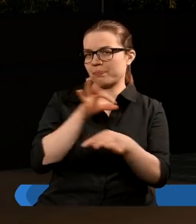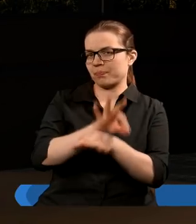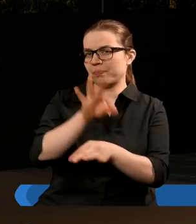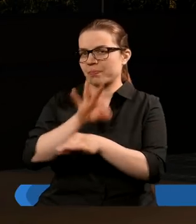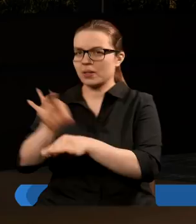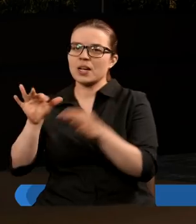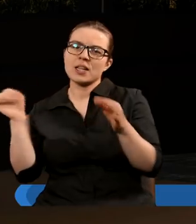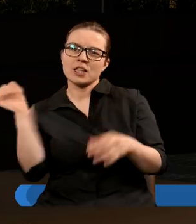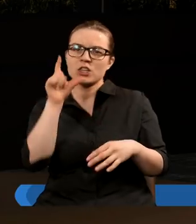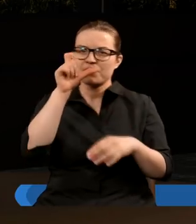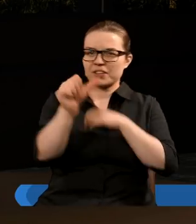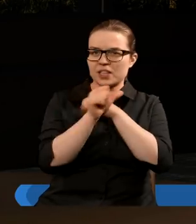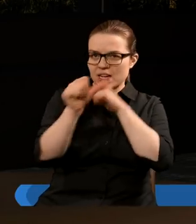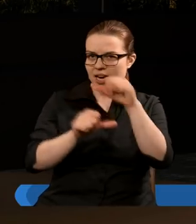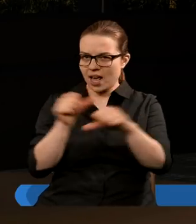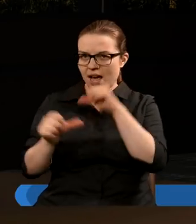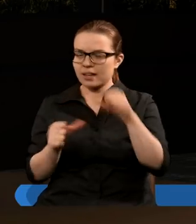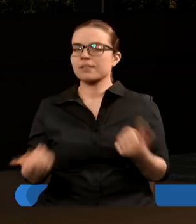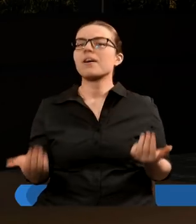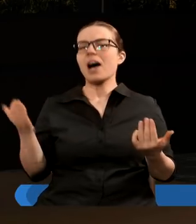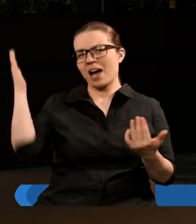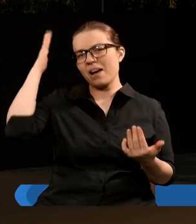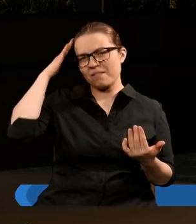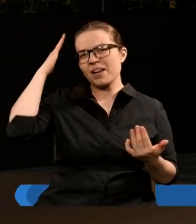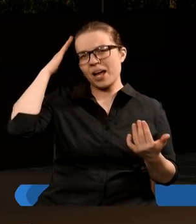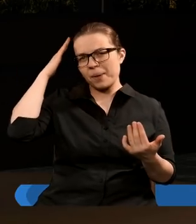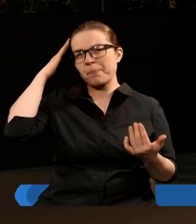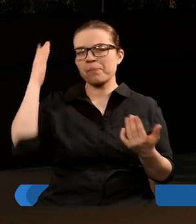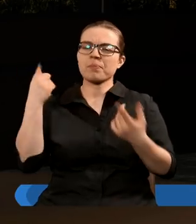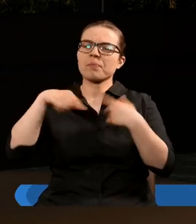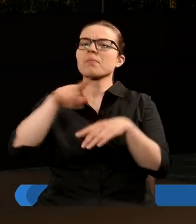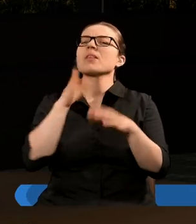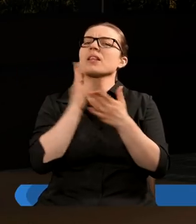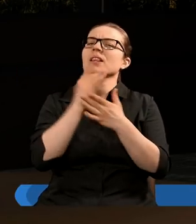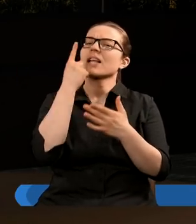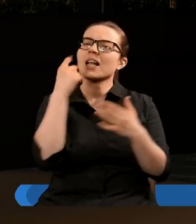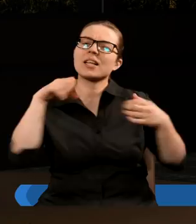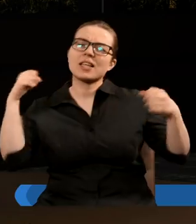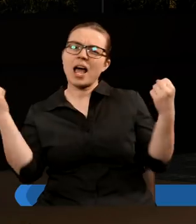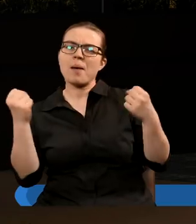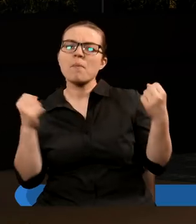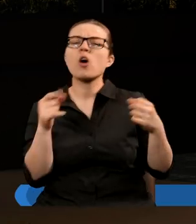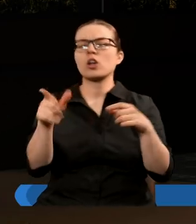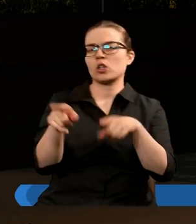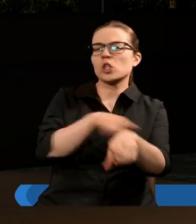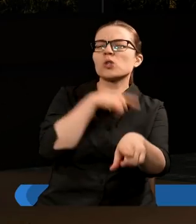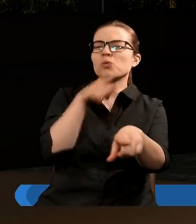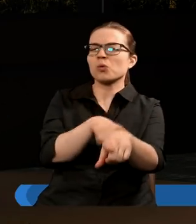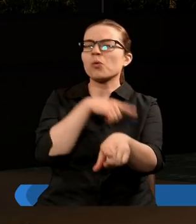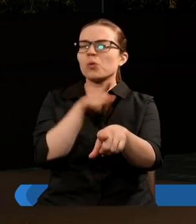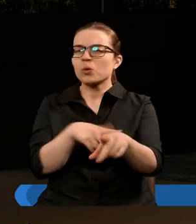1260 lat. I wiemy, że jest tylko jedna taka moc, która przez taki długi okres